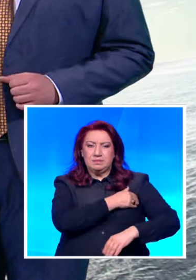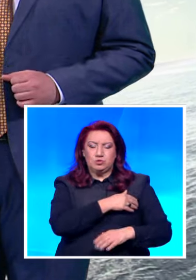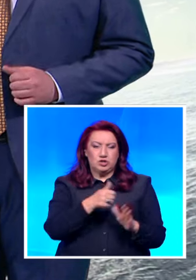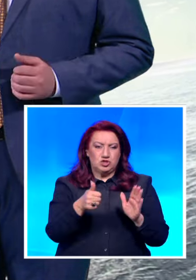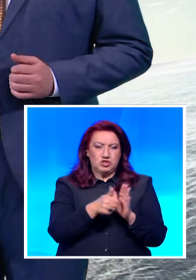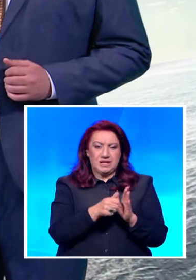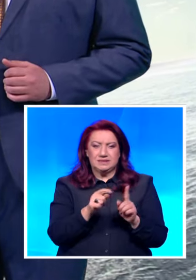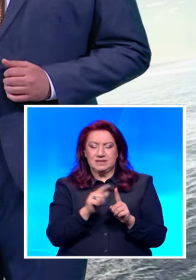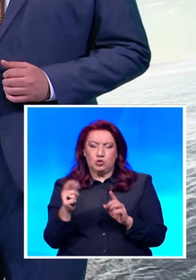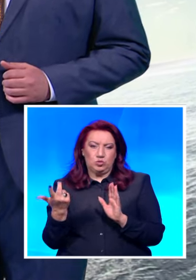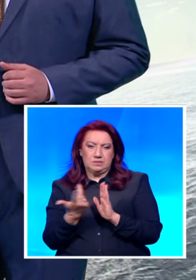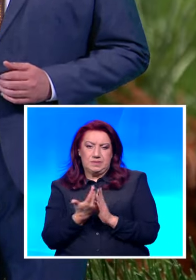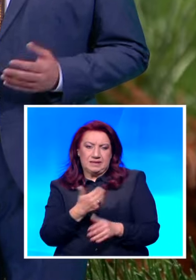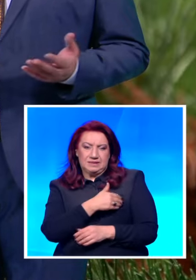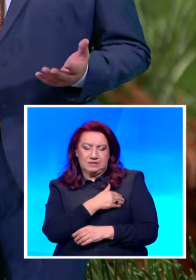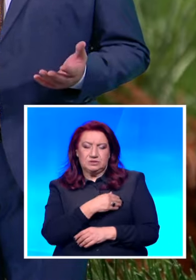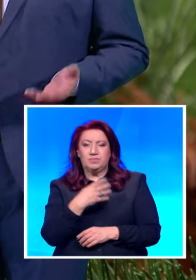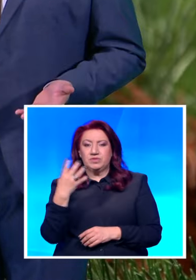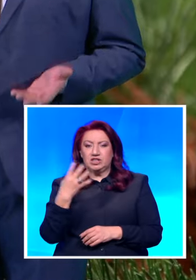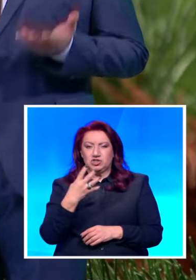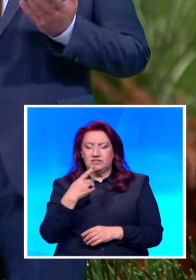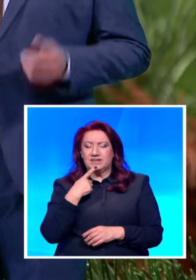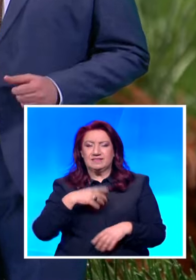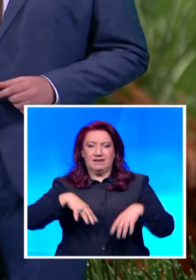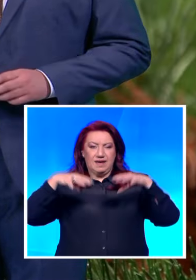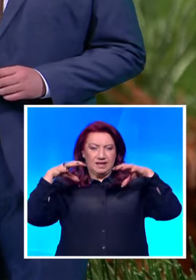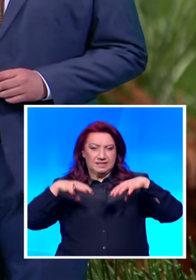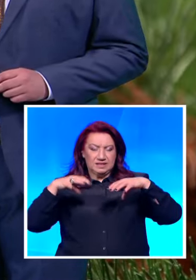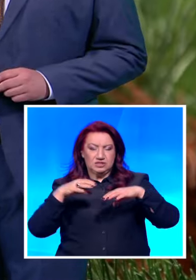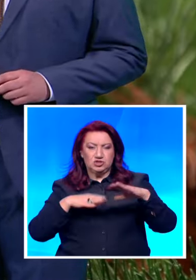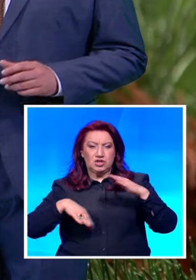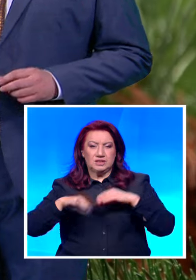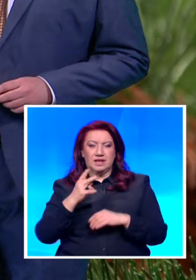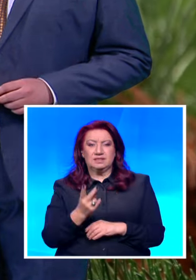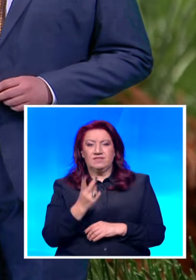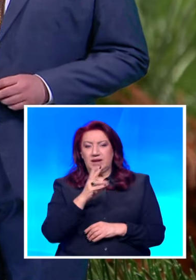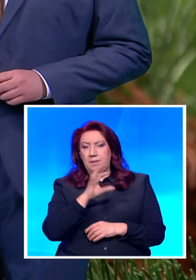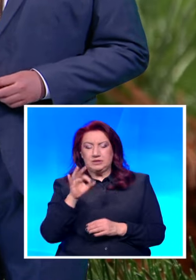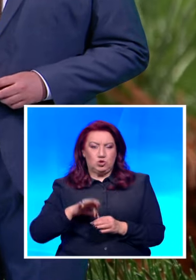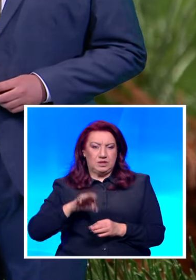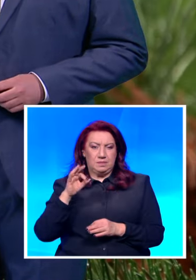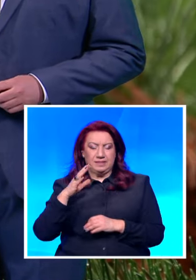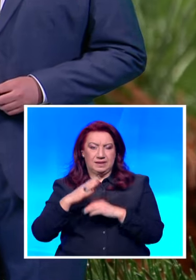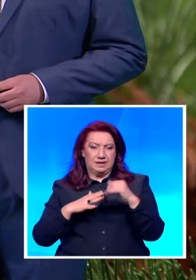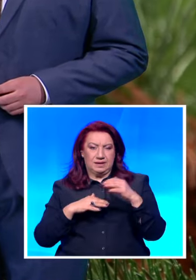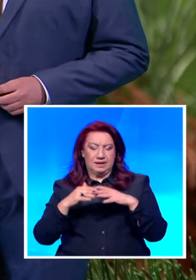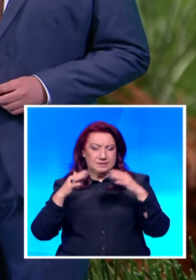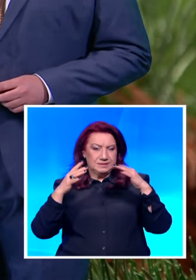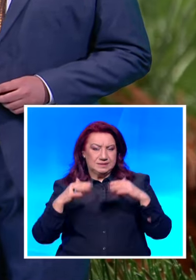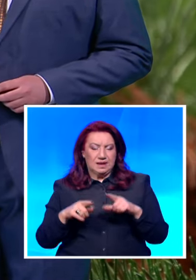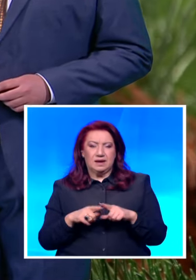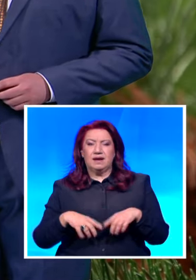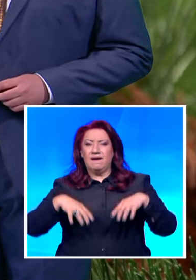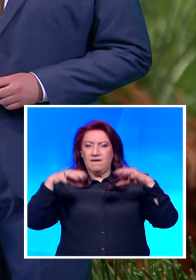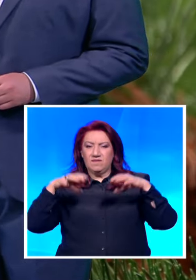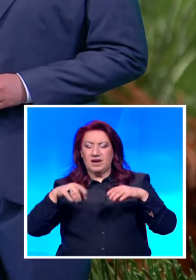градуса. В четвърътък над планините валежи от дъжд, а над 2500 метра от сняк. Значителни валежи пръстоят над